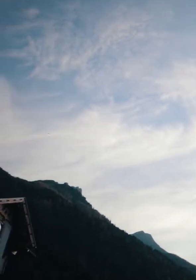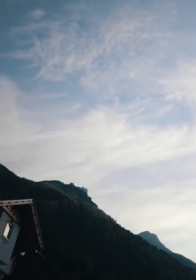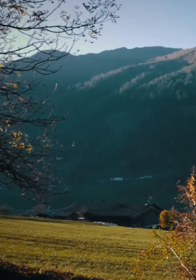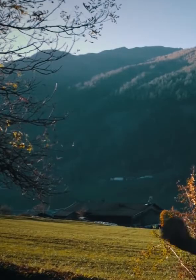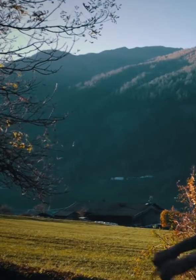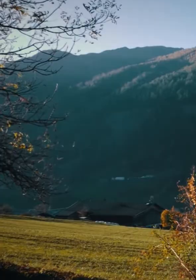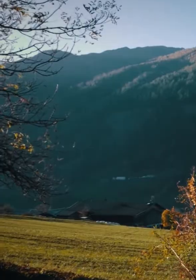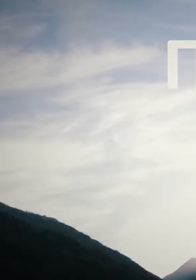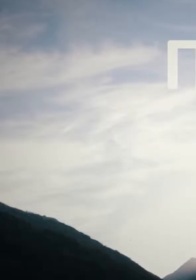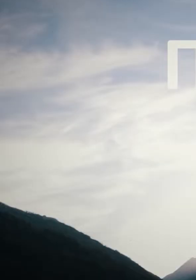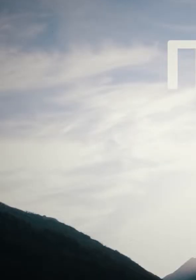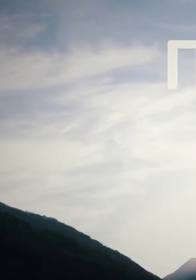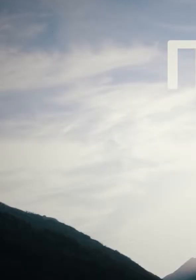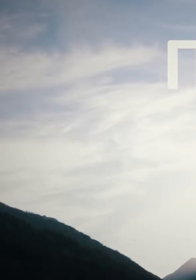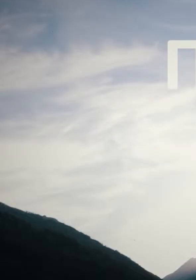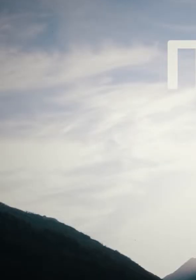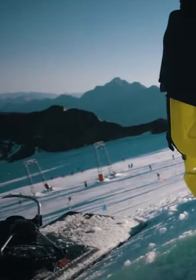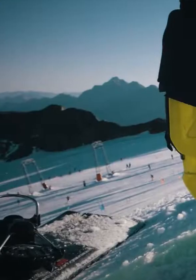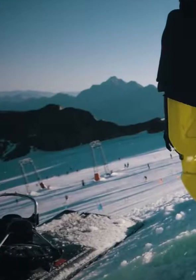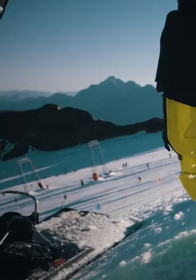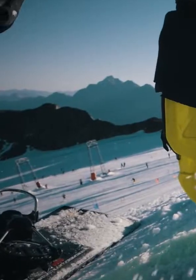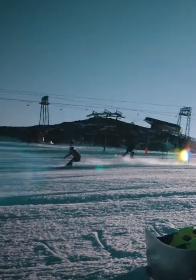Боротьбу за перемогу